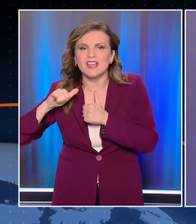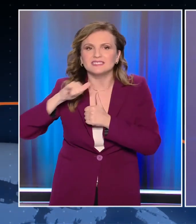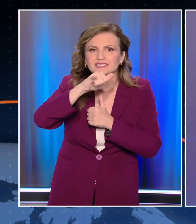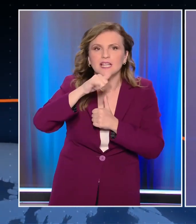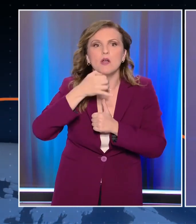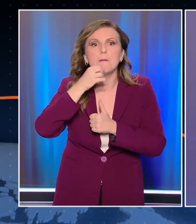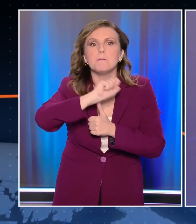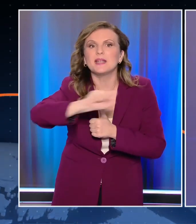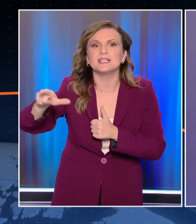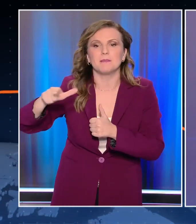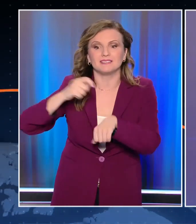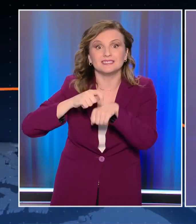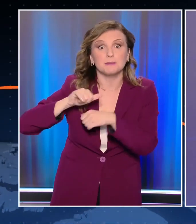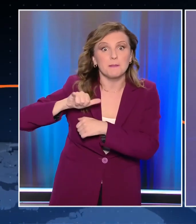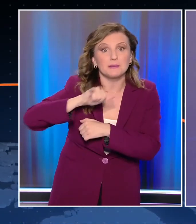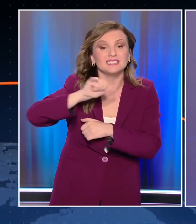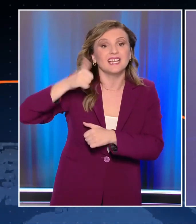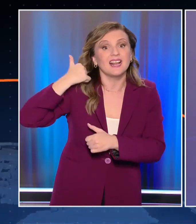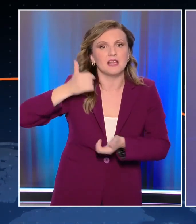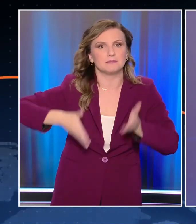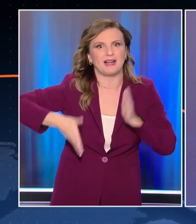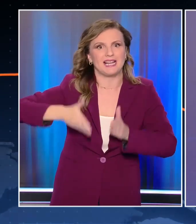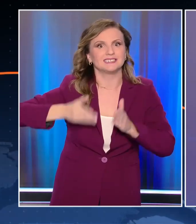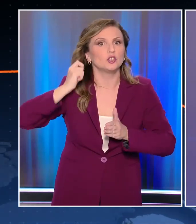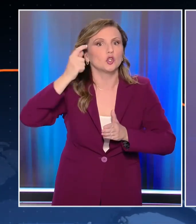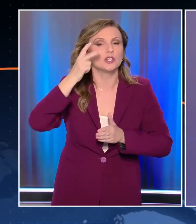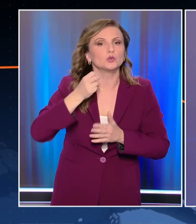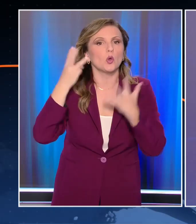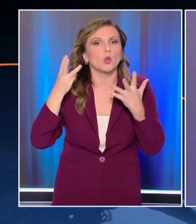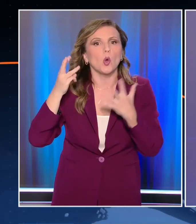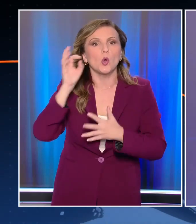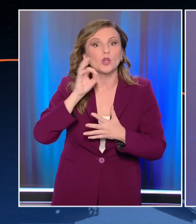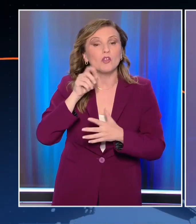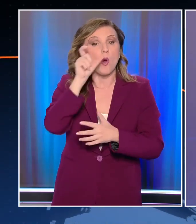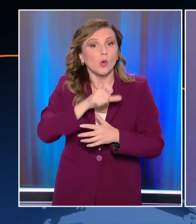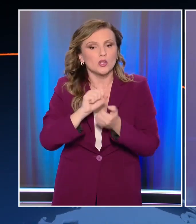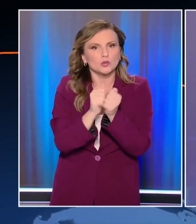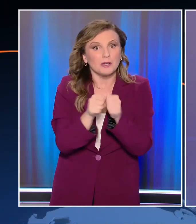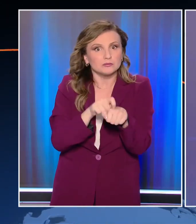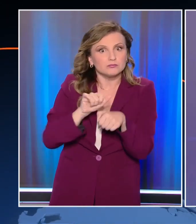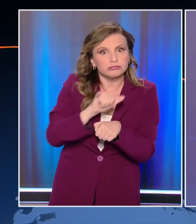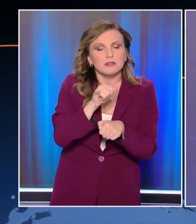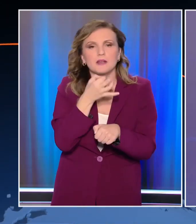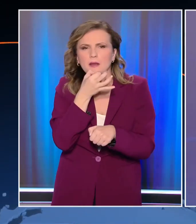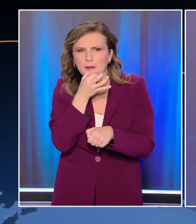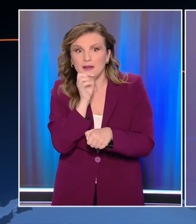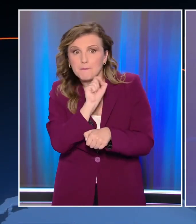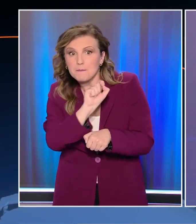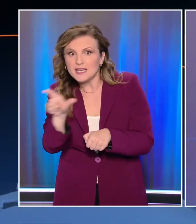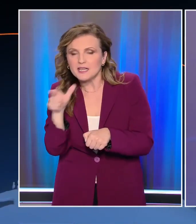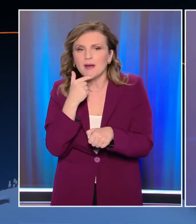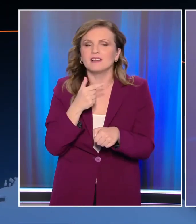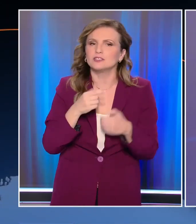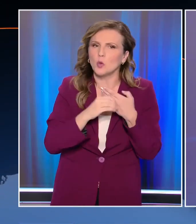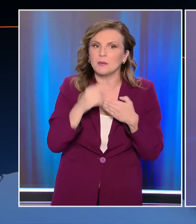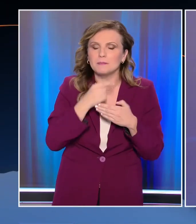τους Έλληνες, με το μήνυμα εν πτήσει κατά τη χθεσινή παρέλαση. Για την επέτειο της 28ης Οκτωβρίου μίλησε στο Όπεν. Ο ίδιος στέλνει μήνυμα